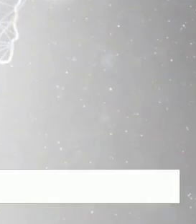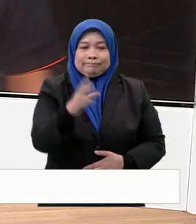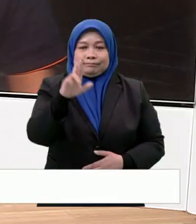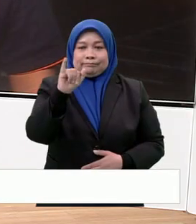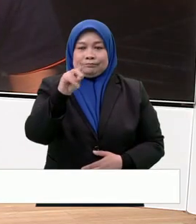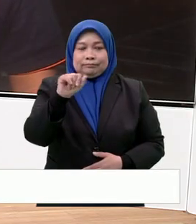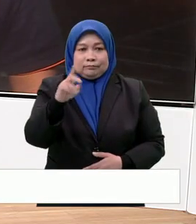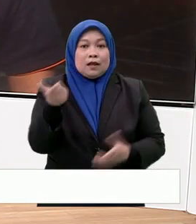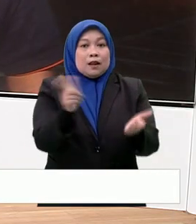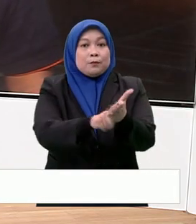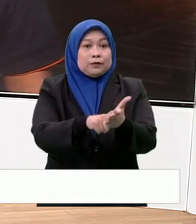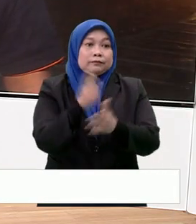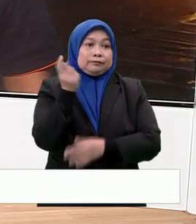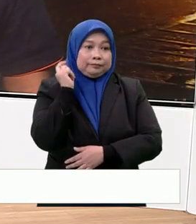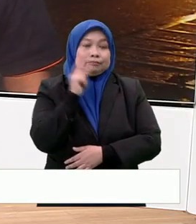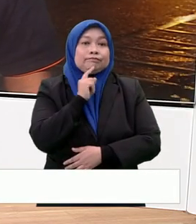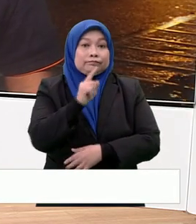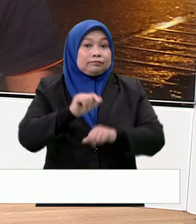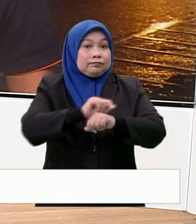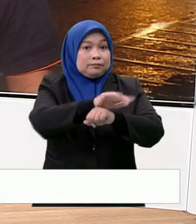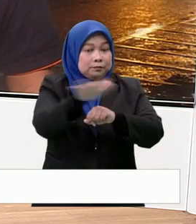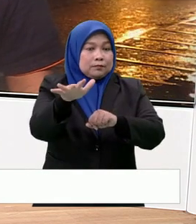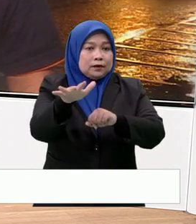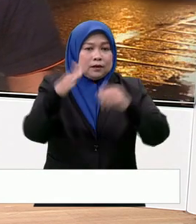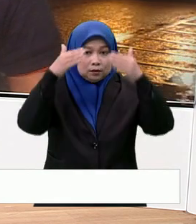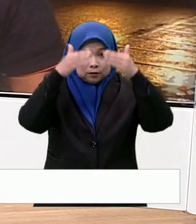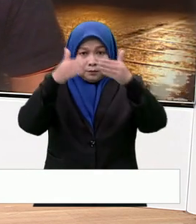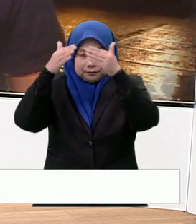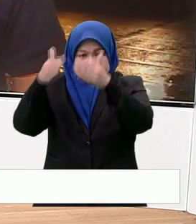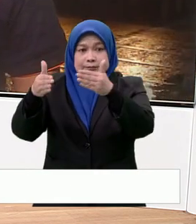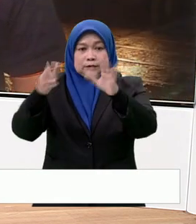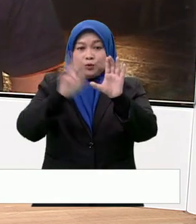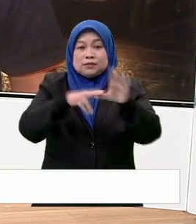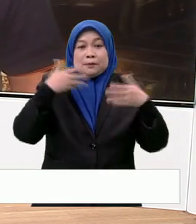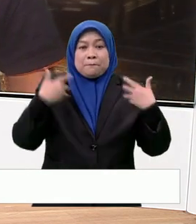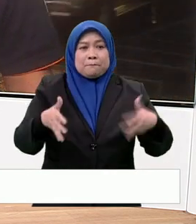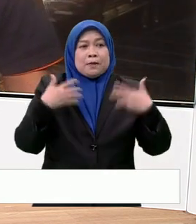Dauddin atas laporan itu tadi itu antara perkembangan antara tumpuan-tumpuan kursi panas di Perak